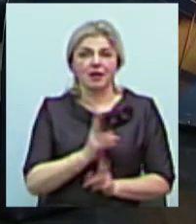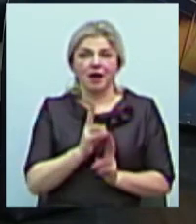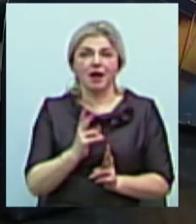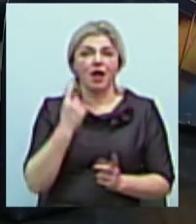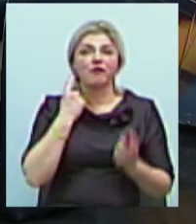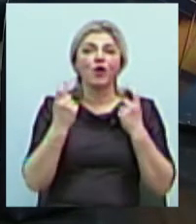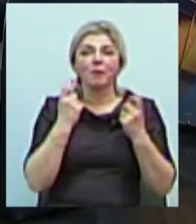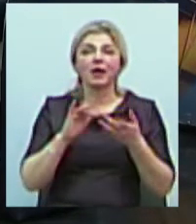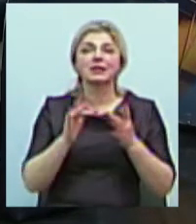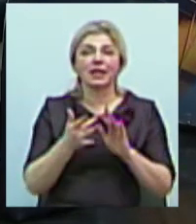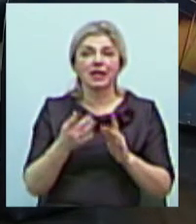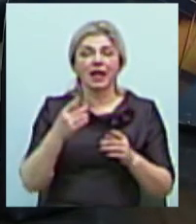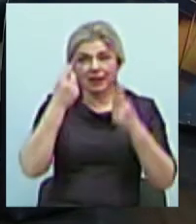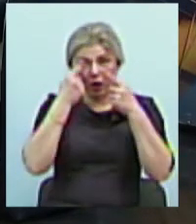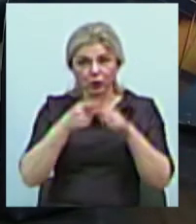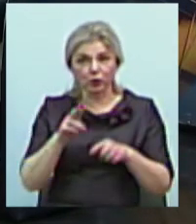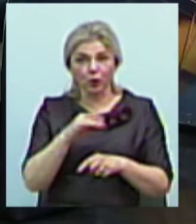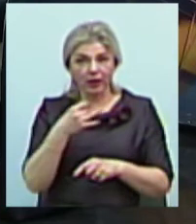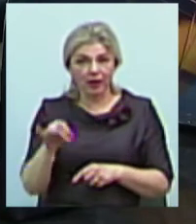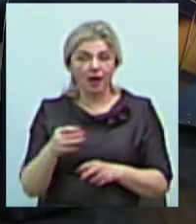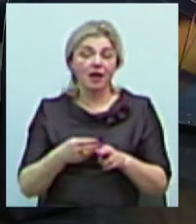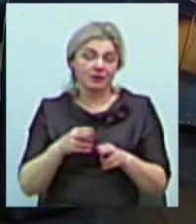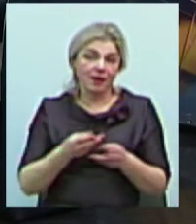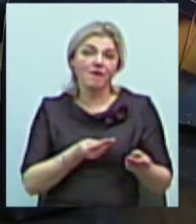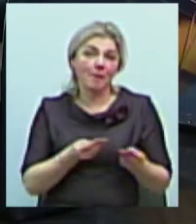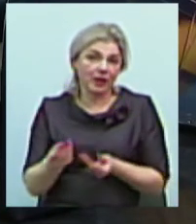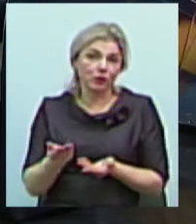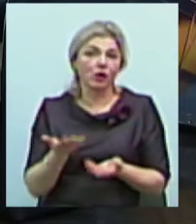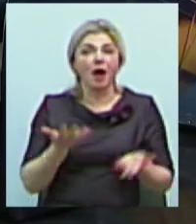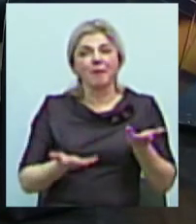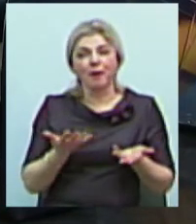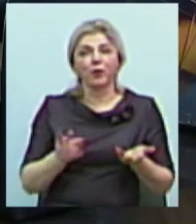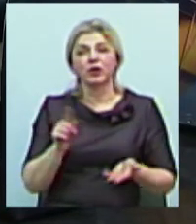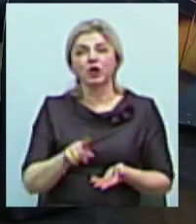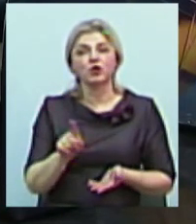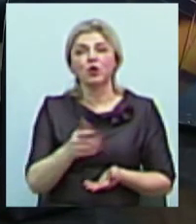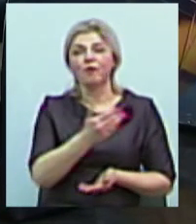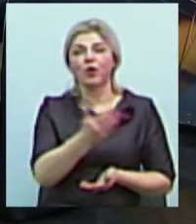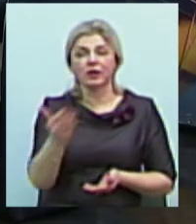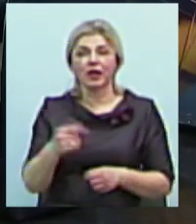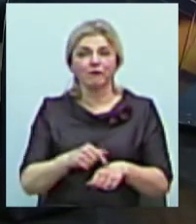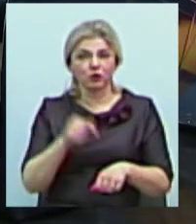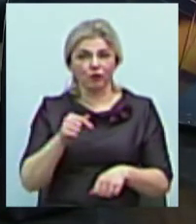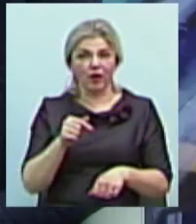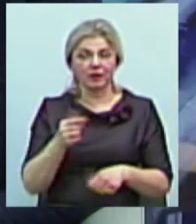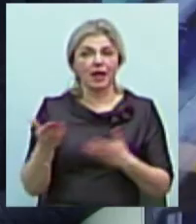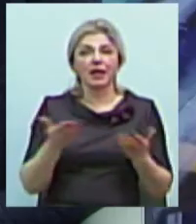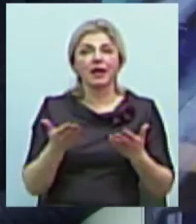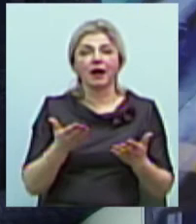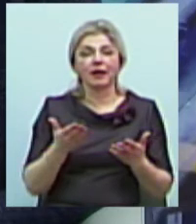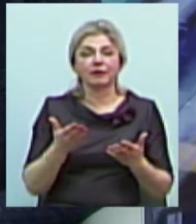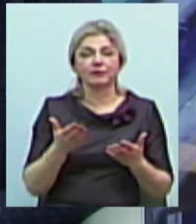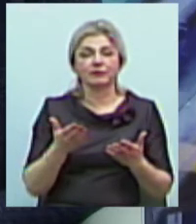середньостатистичної людини. Мабуть, це вплинуло. А мабуть, те, що вони відчували якийсь гніт